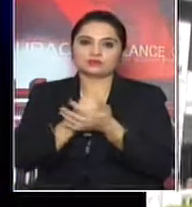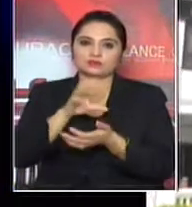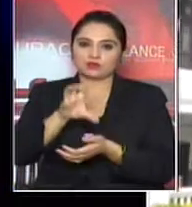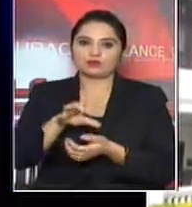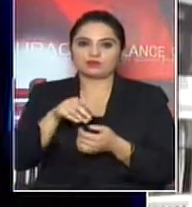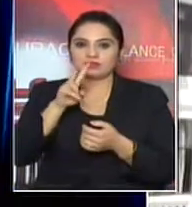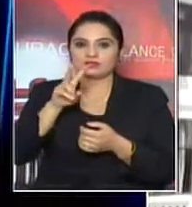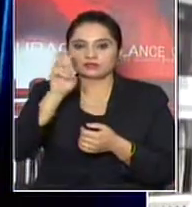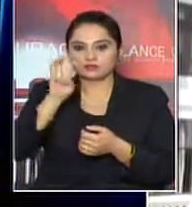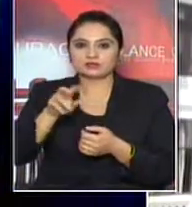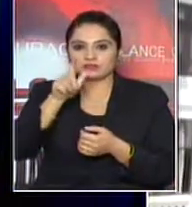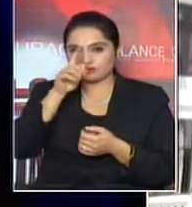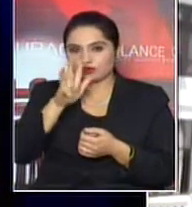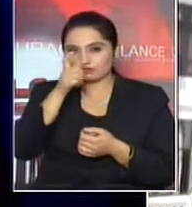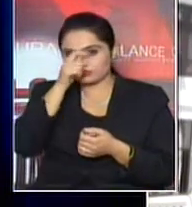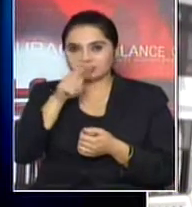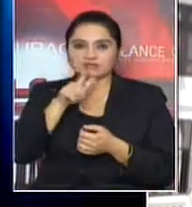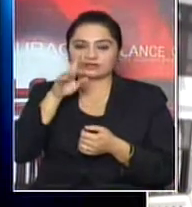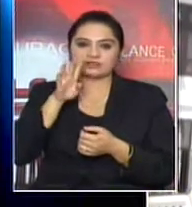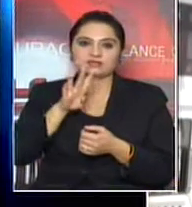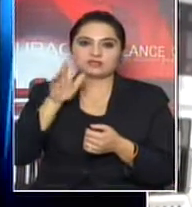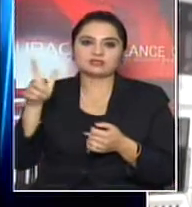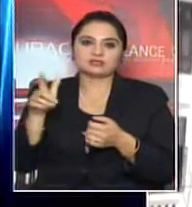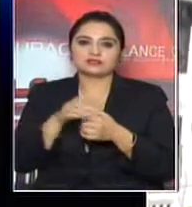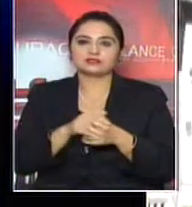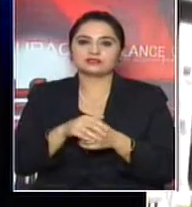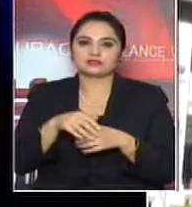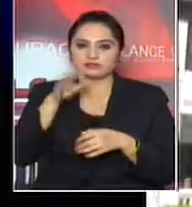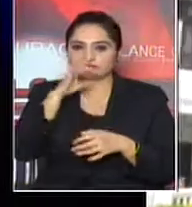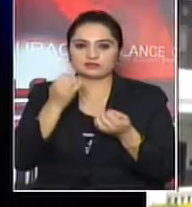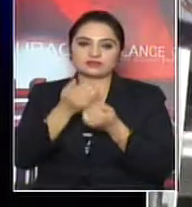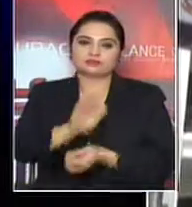2946 मत दान केंद्र कायम करियेको सा